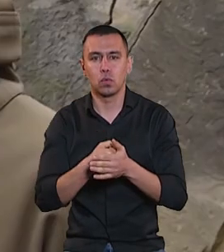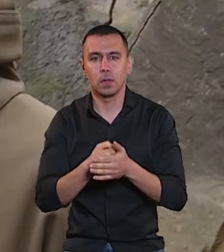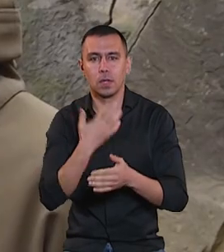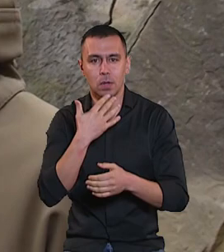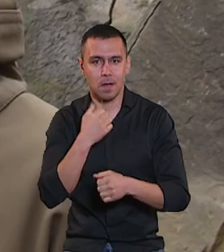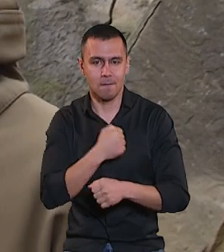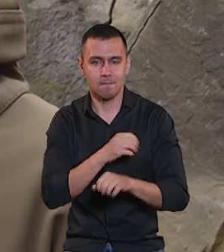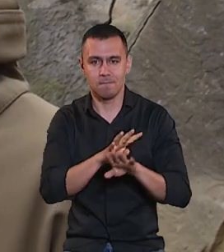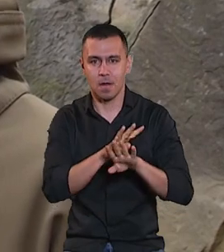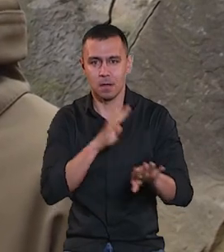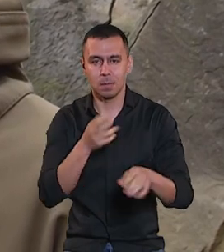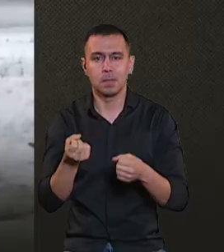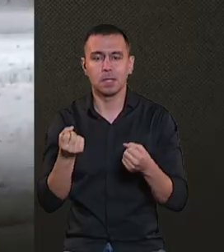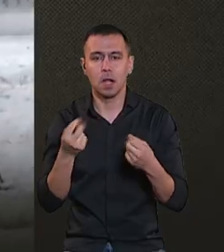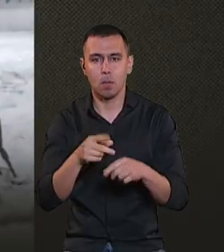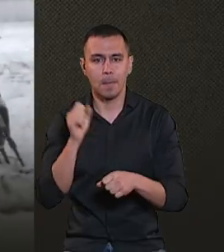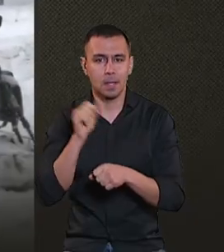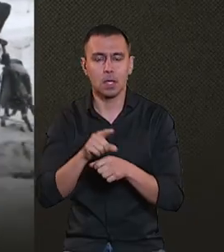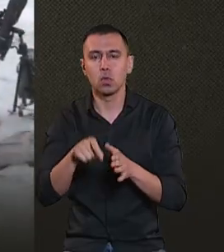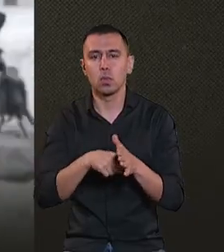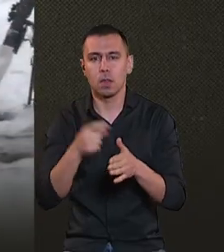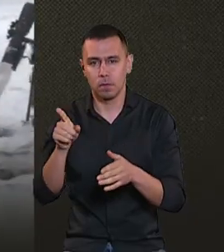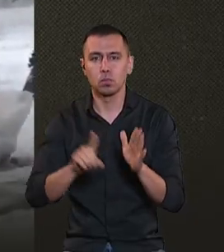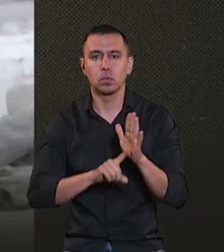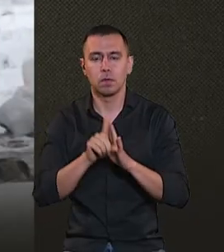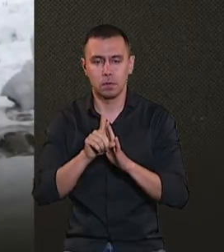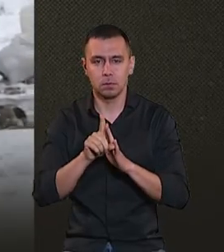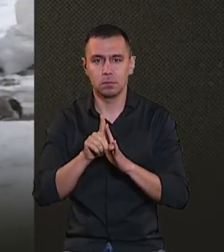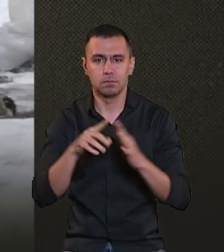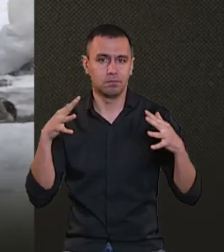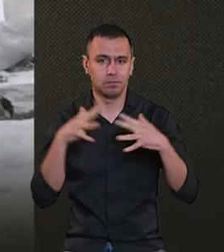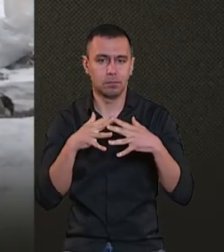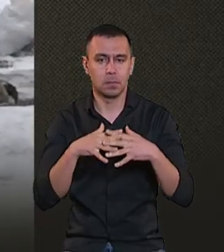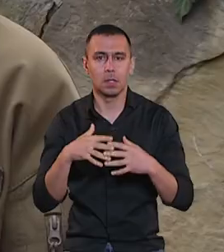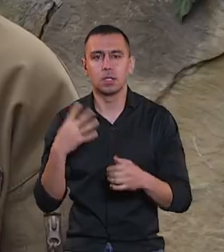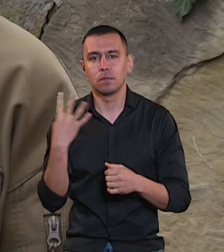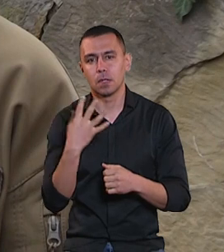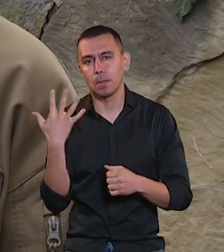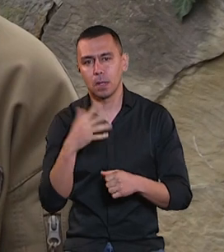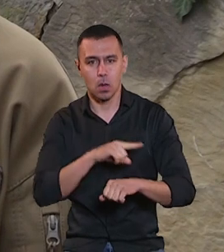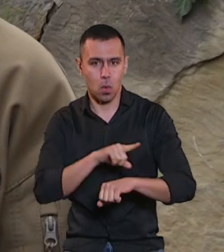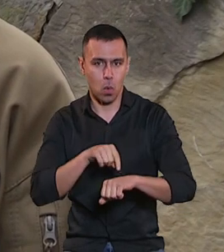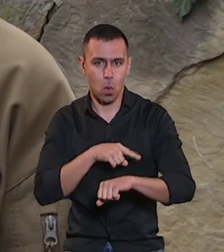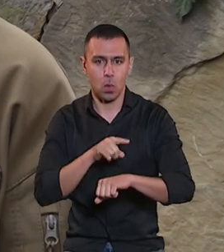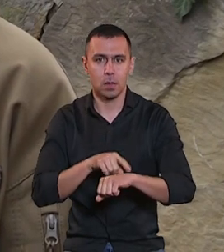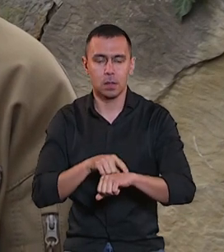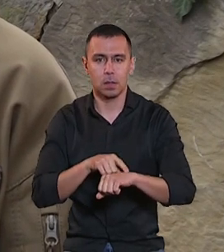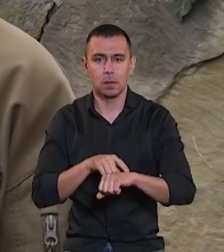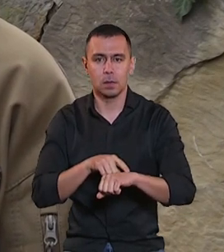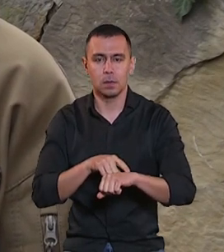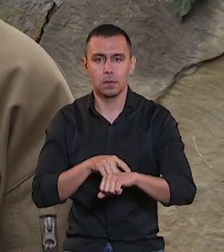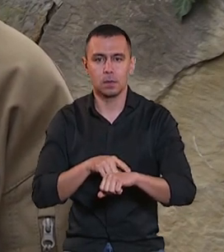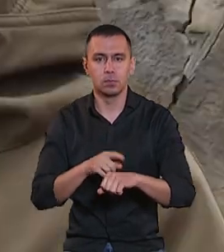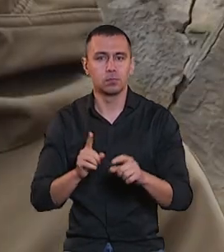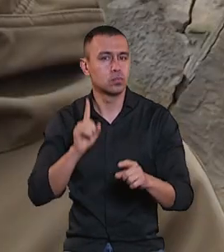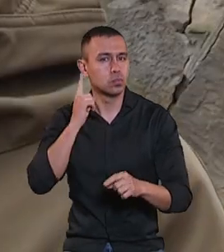батальйон спеціального призначення Донбасу. Там же його застало повномасштабне вторгнення. Четверта чи п'ята година подали бойову